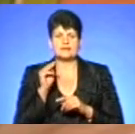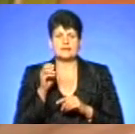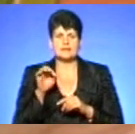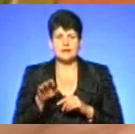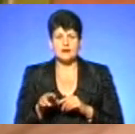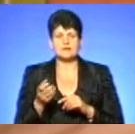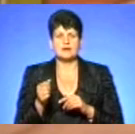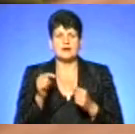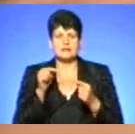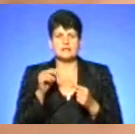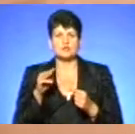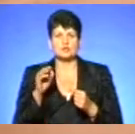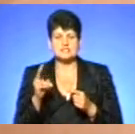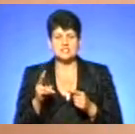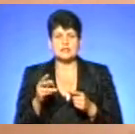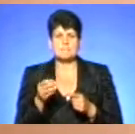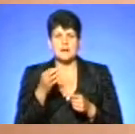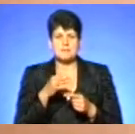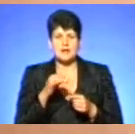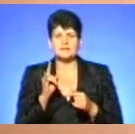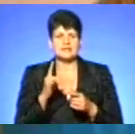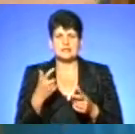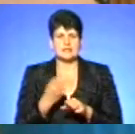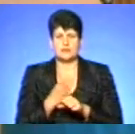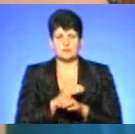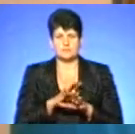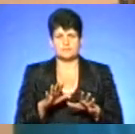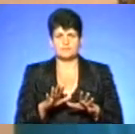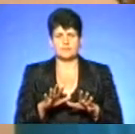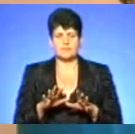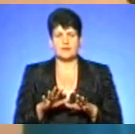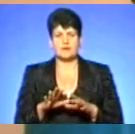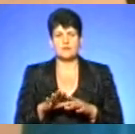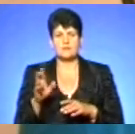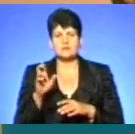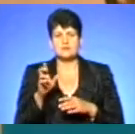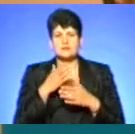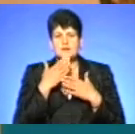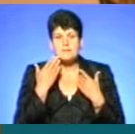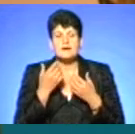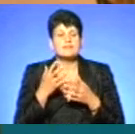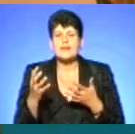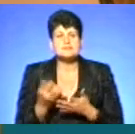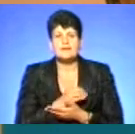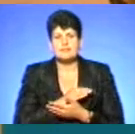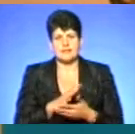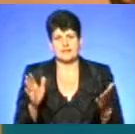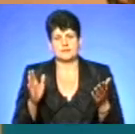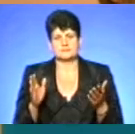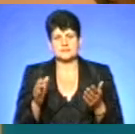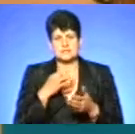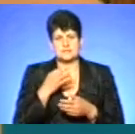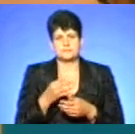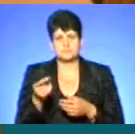антитоксичний препарат в Бережанській районній лікарні дитині не вводили. Немає, і він знайдете, сказали. То ви в